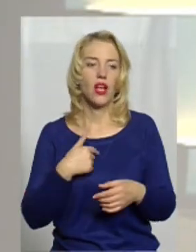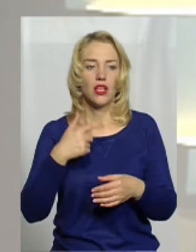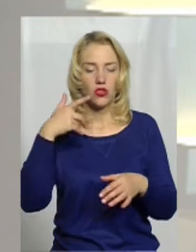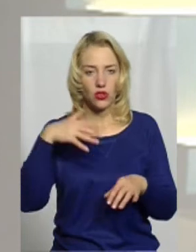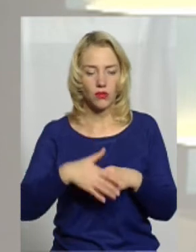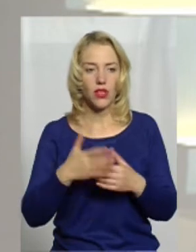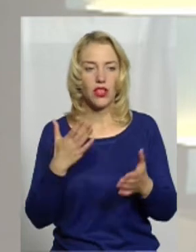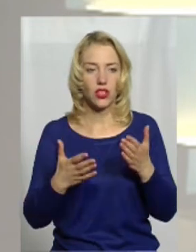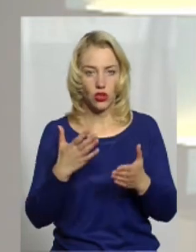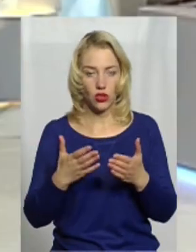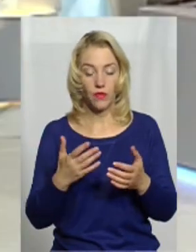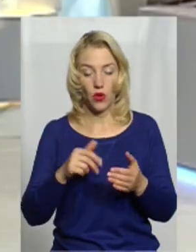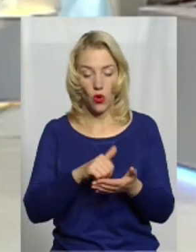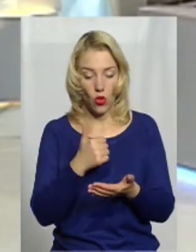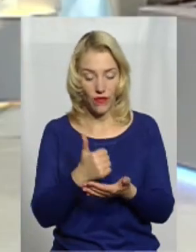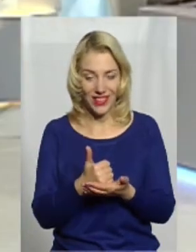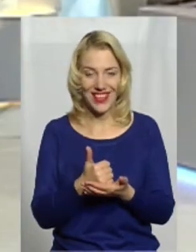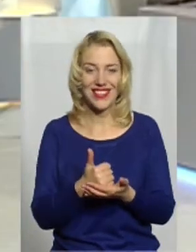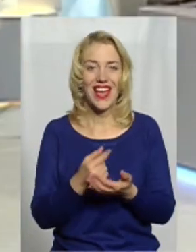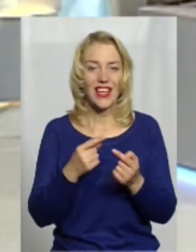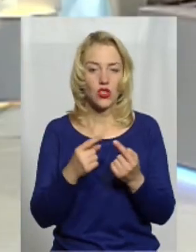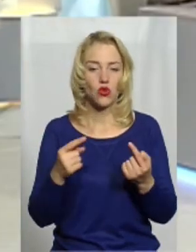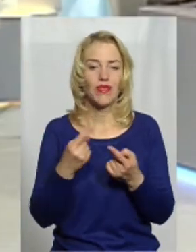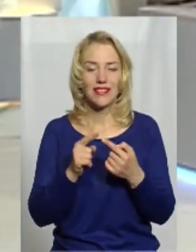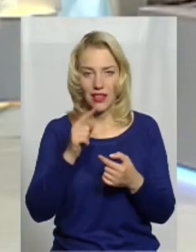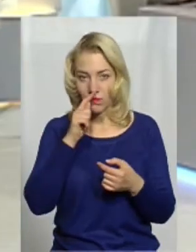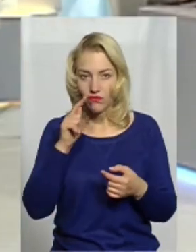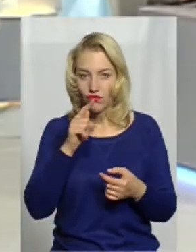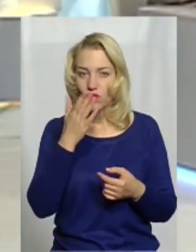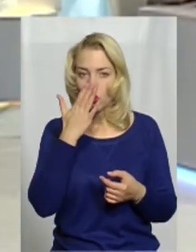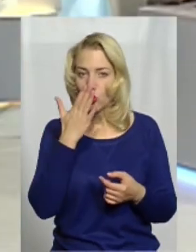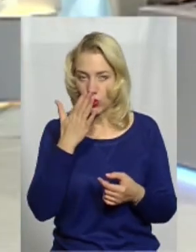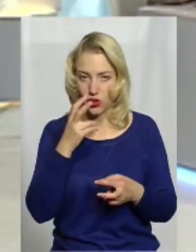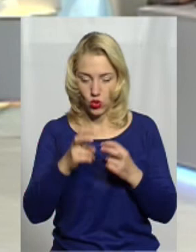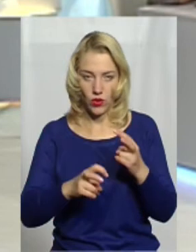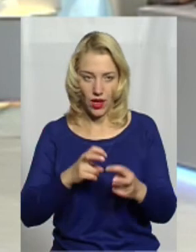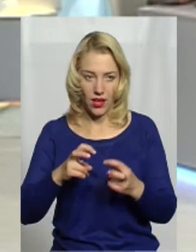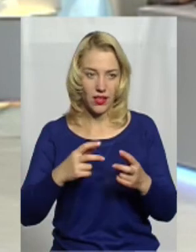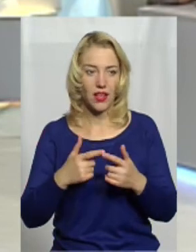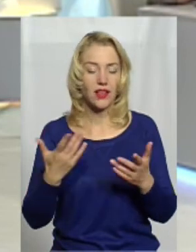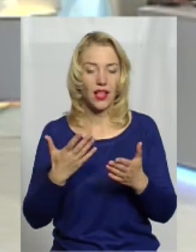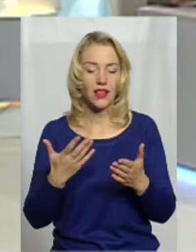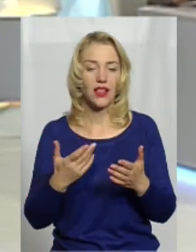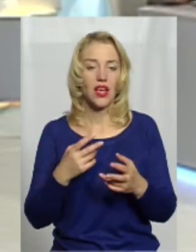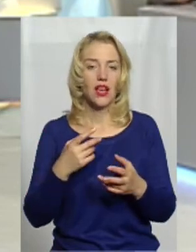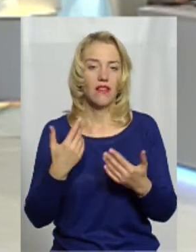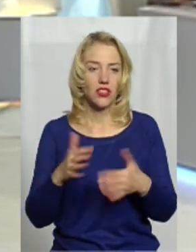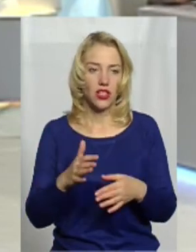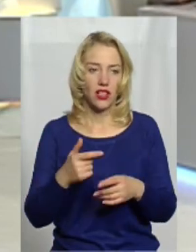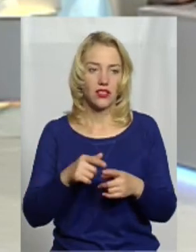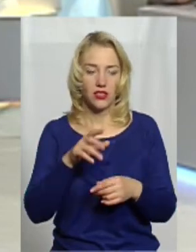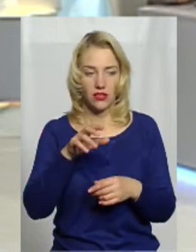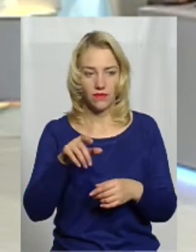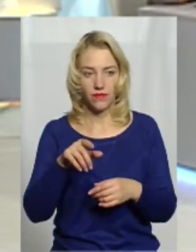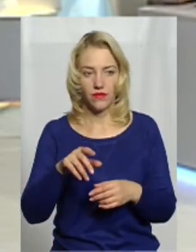собаки – це нюх. Вона шукає запах, який ідентифікує вже її кінолог